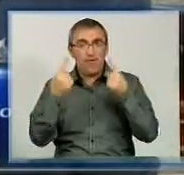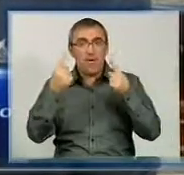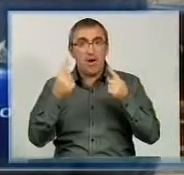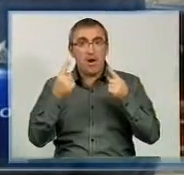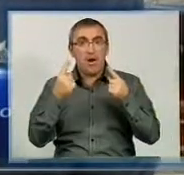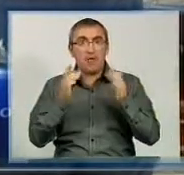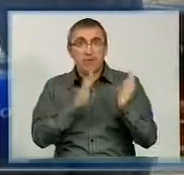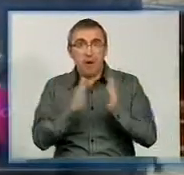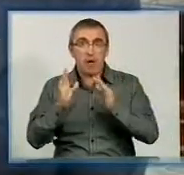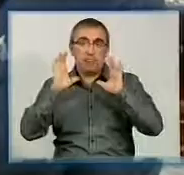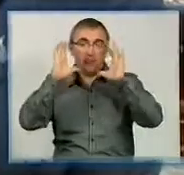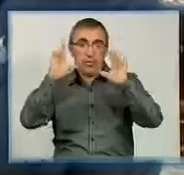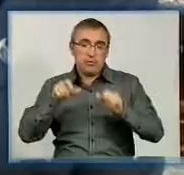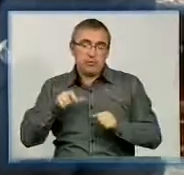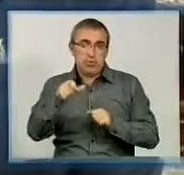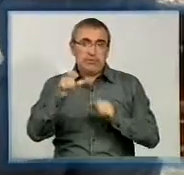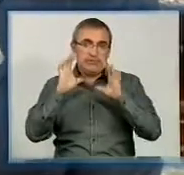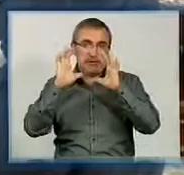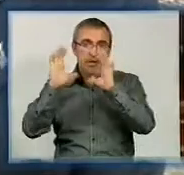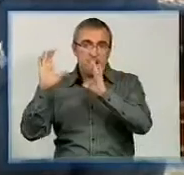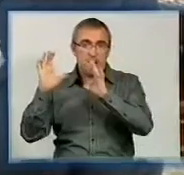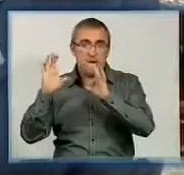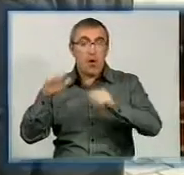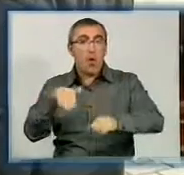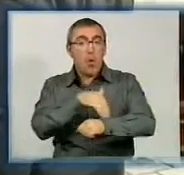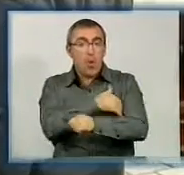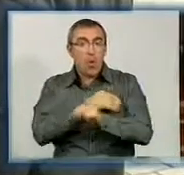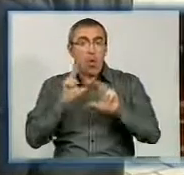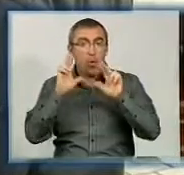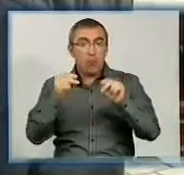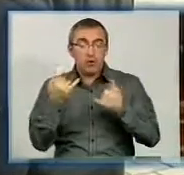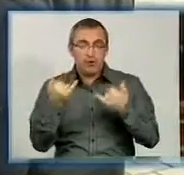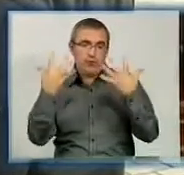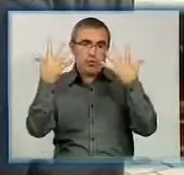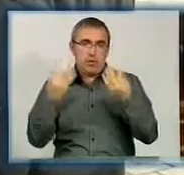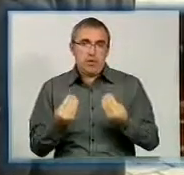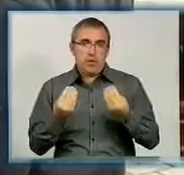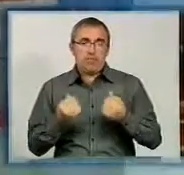облаштування даних дорожніх знаків. Як нам пообіцяли дорожні комунальні організації протягом сьогоднішнього дня.